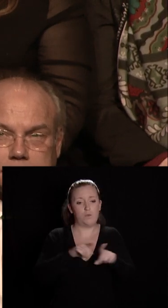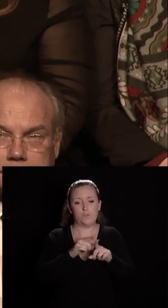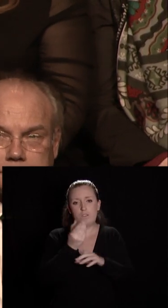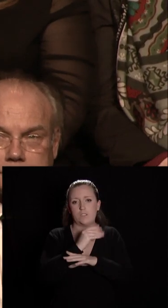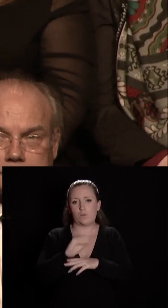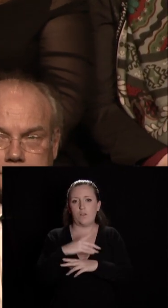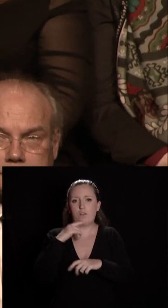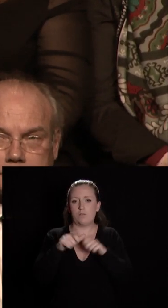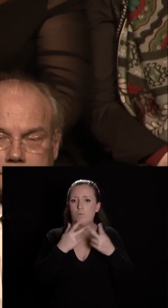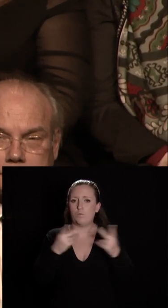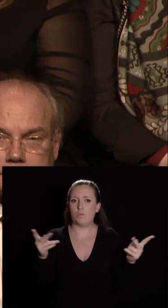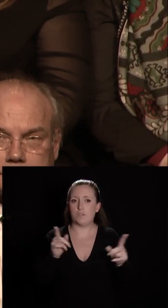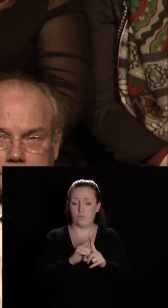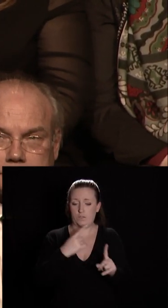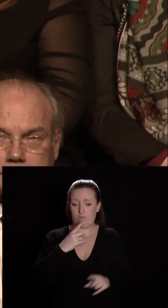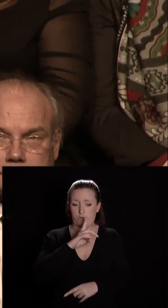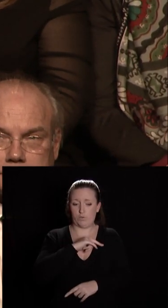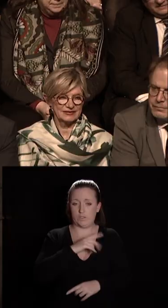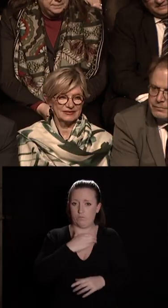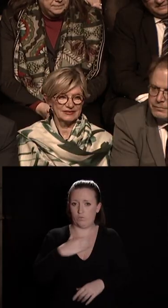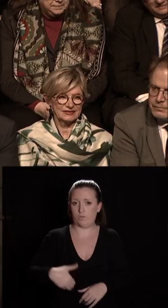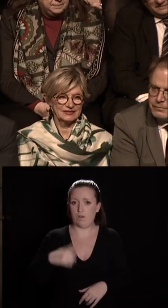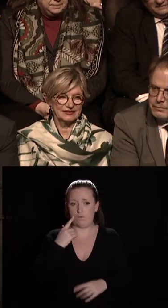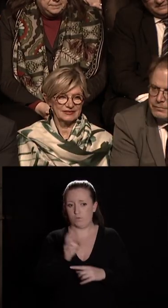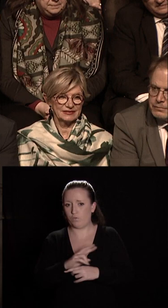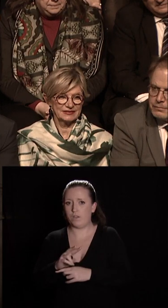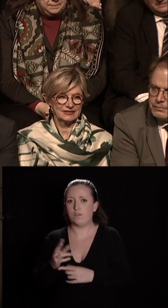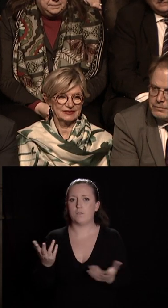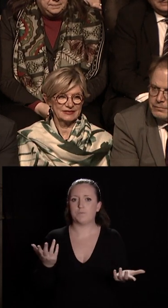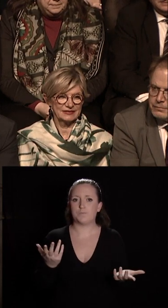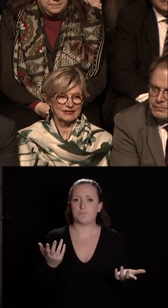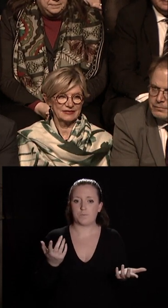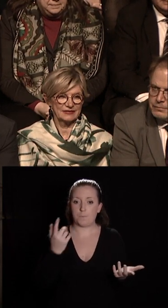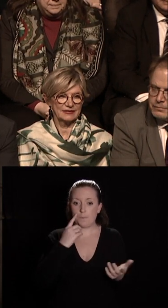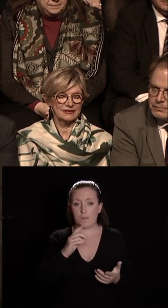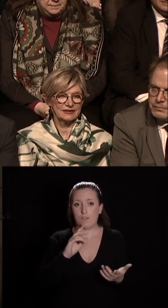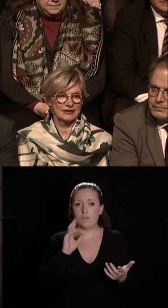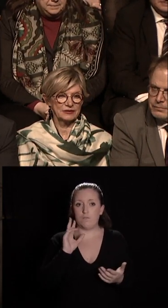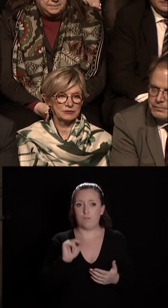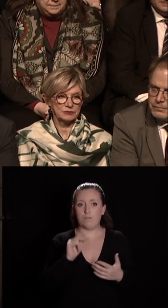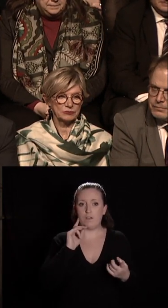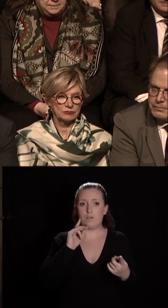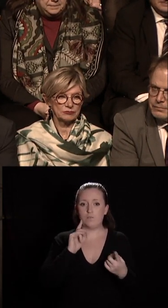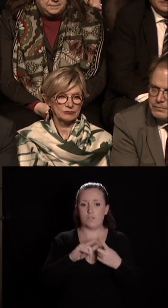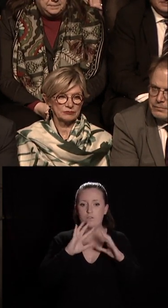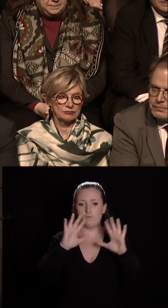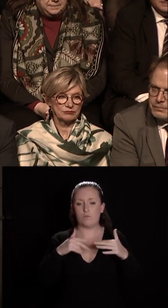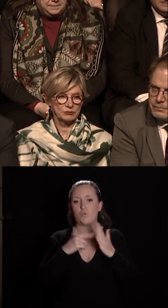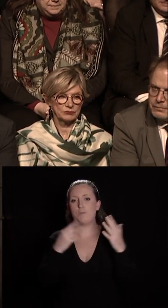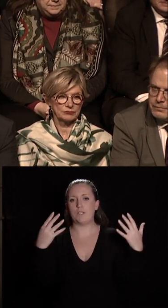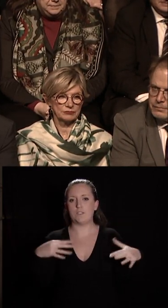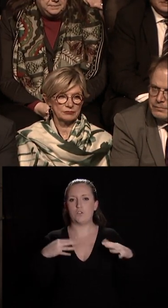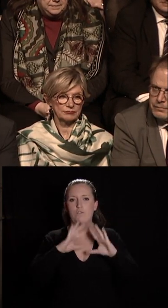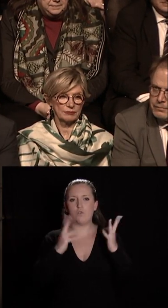proximité c'est à la police municipale d'y veiller les effectifs de la tranquillité publique atteindront donc en 2019 les